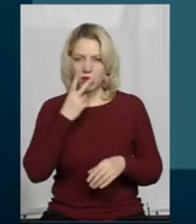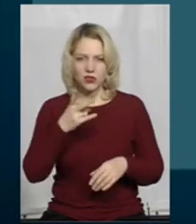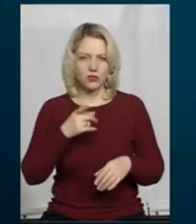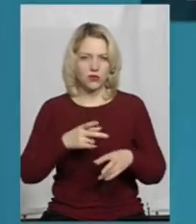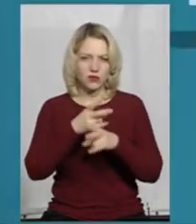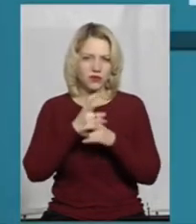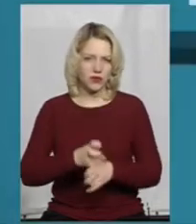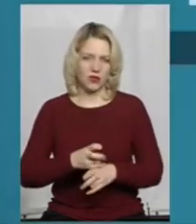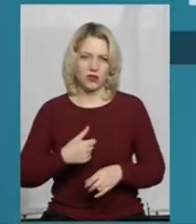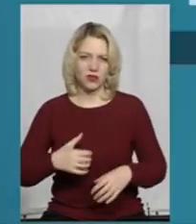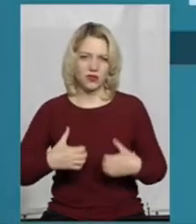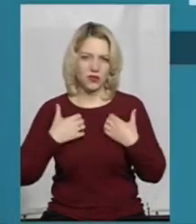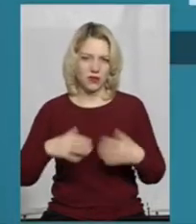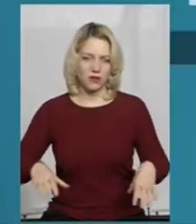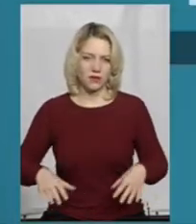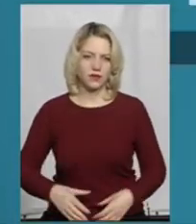жахливому стані.